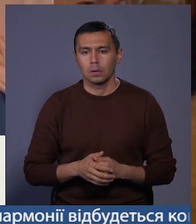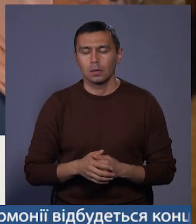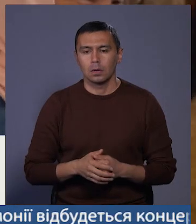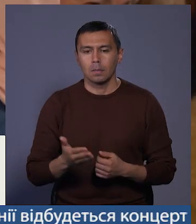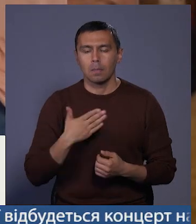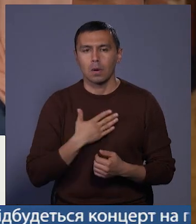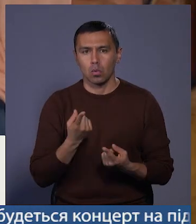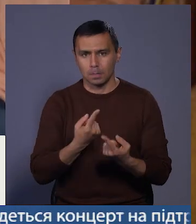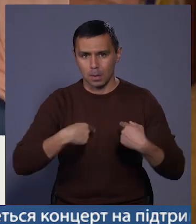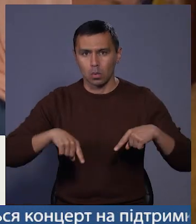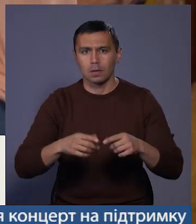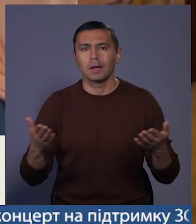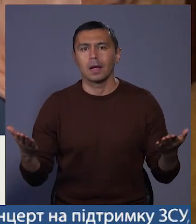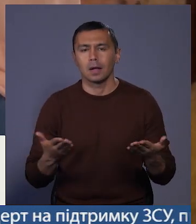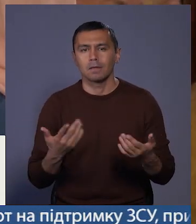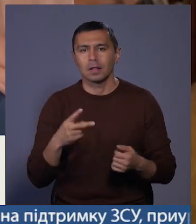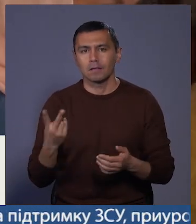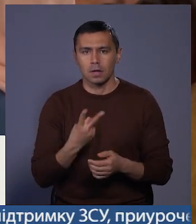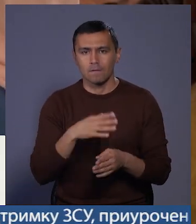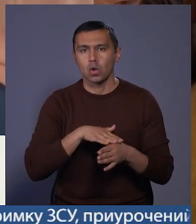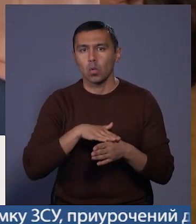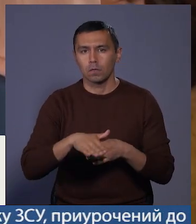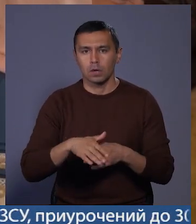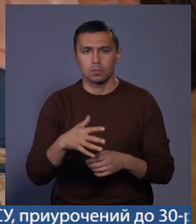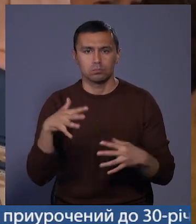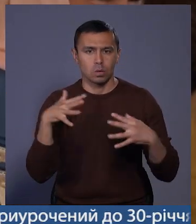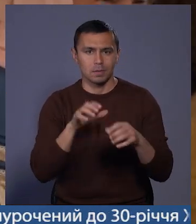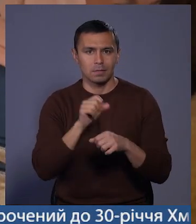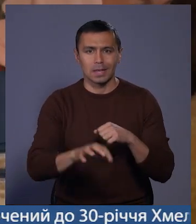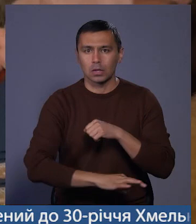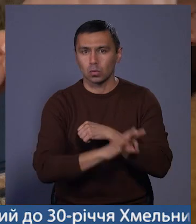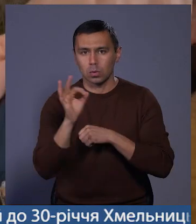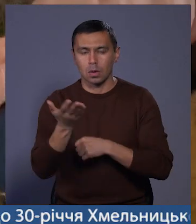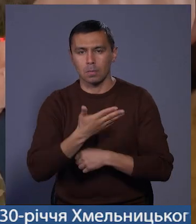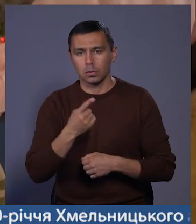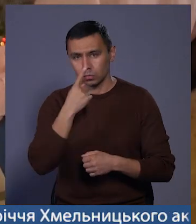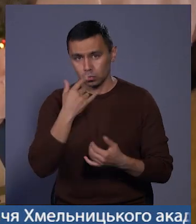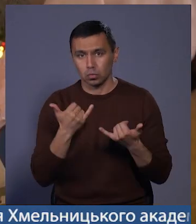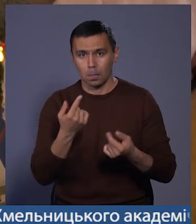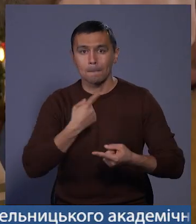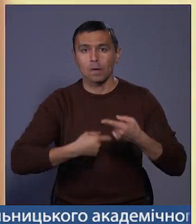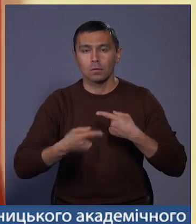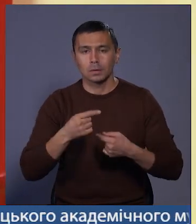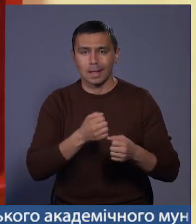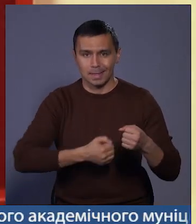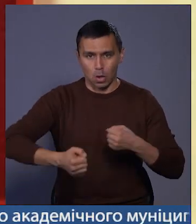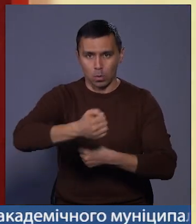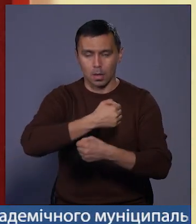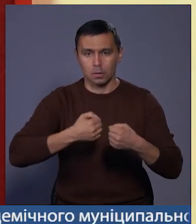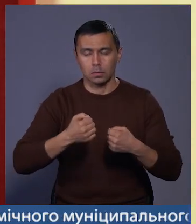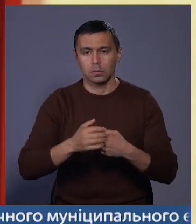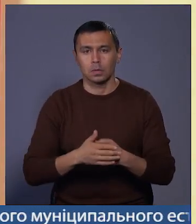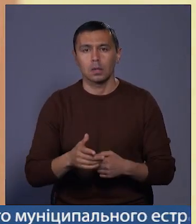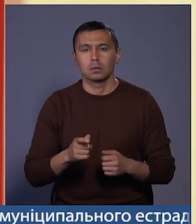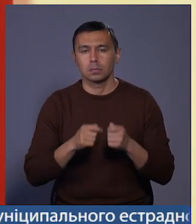з підрозділів, який вже два рази виконував бойові завдання на Сході. Ми якраз щойно повернулися на ротацію. Нагорода всього